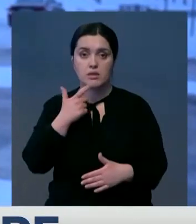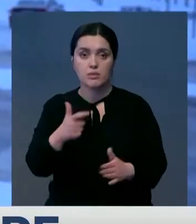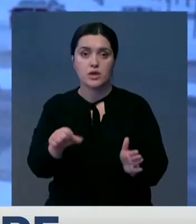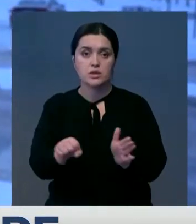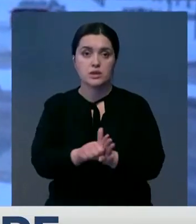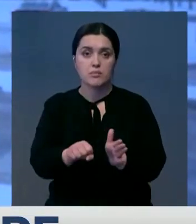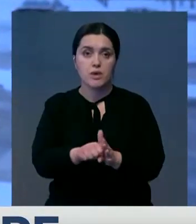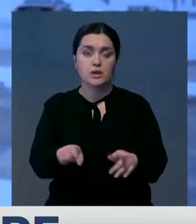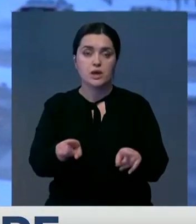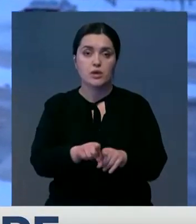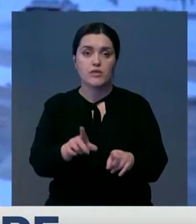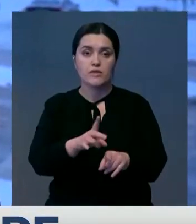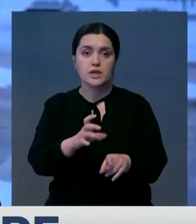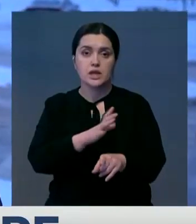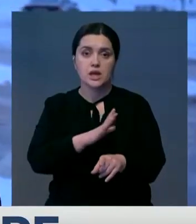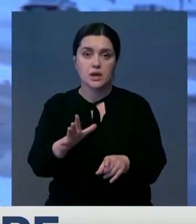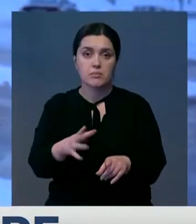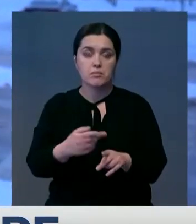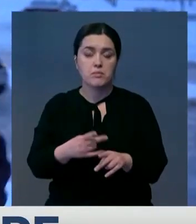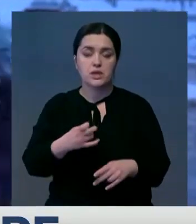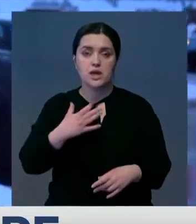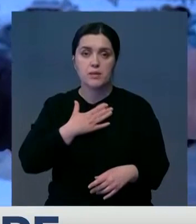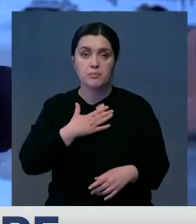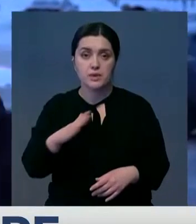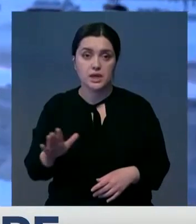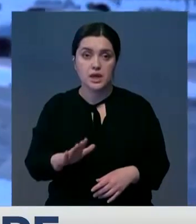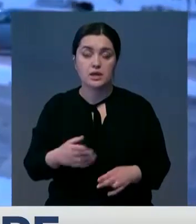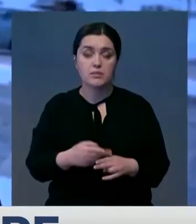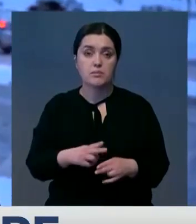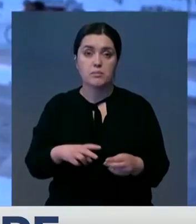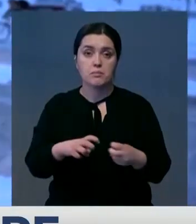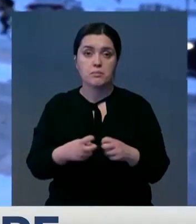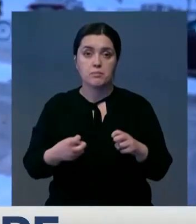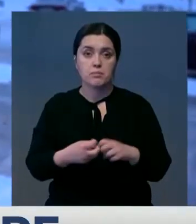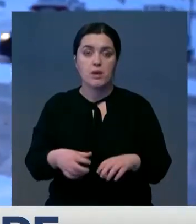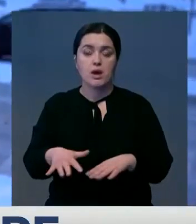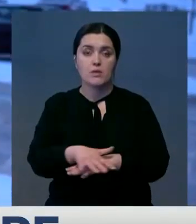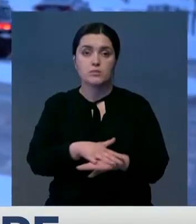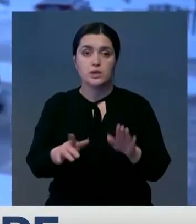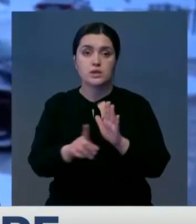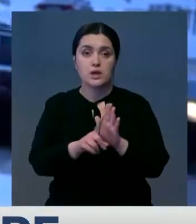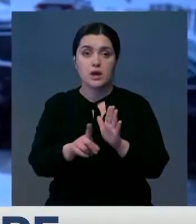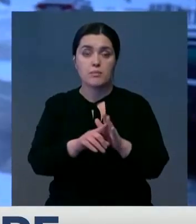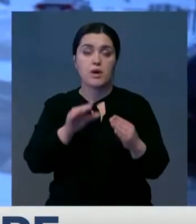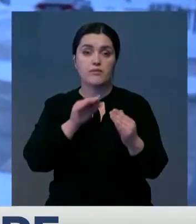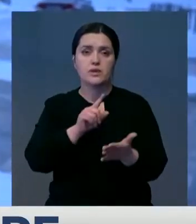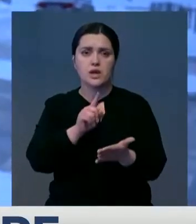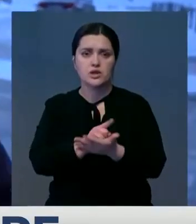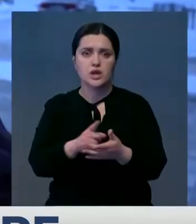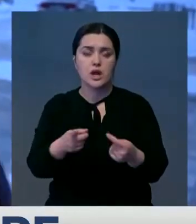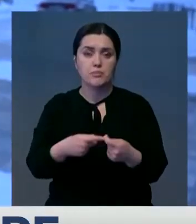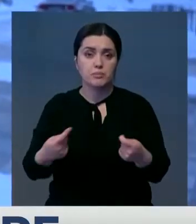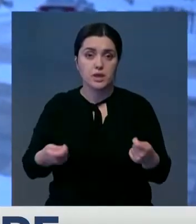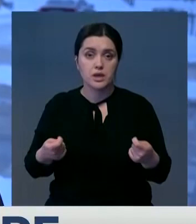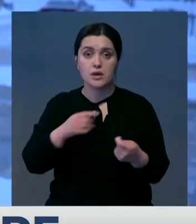Такого давно не было. Для многих, возможно, это неприятно. Ведь возникли проблемы с общественным транспортом. Автомобилисты должны ехать медленнее.